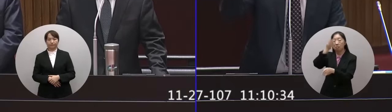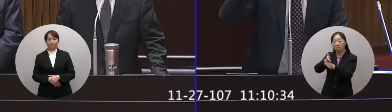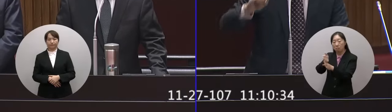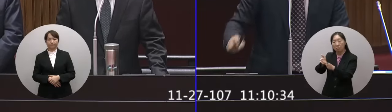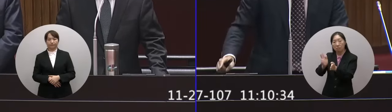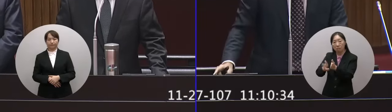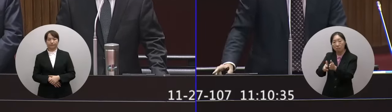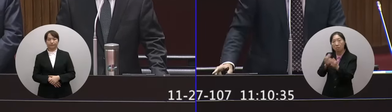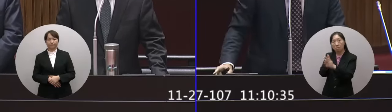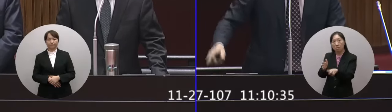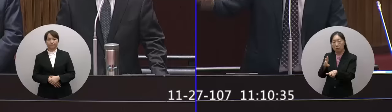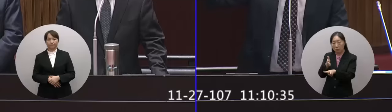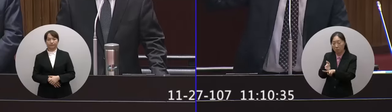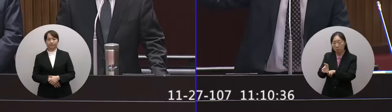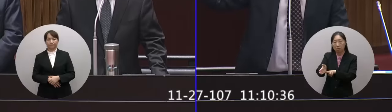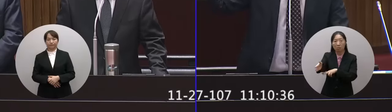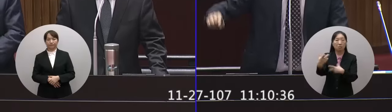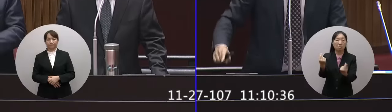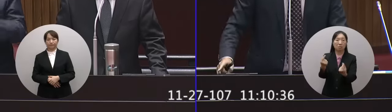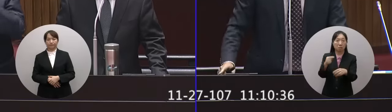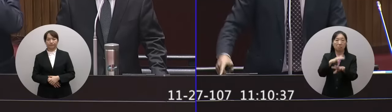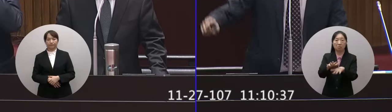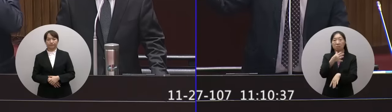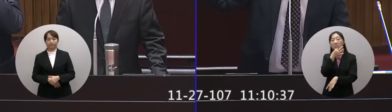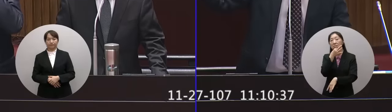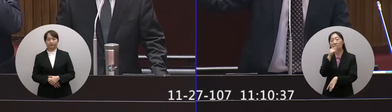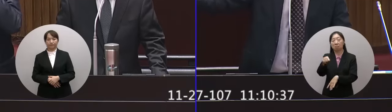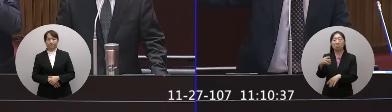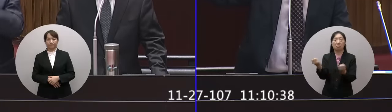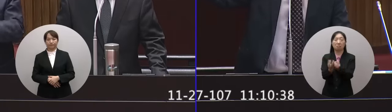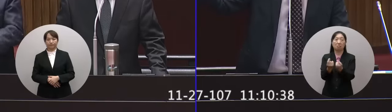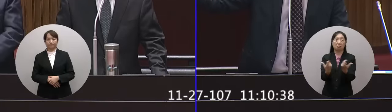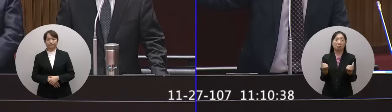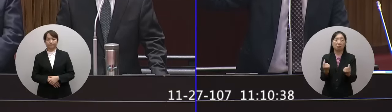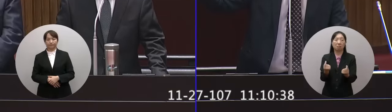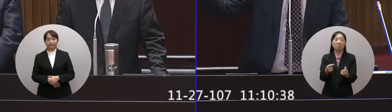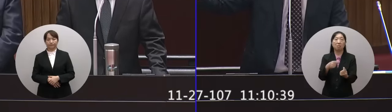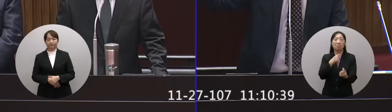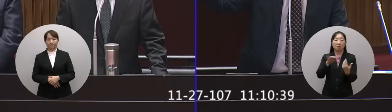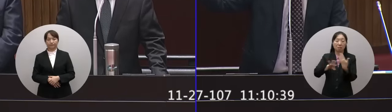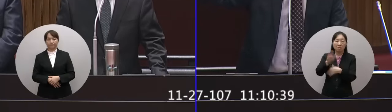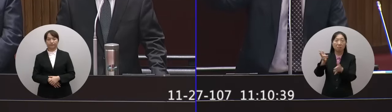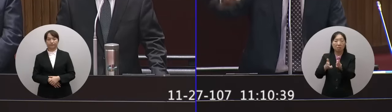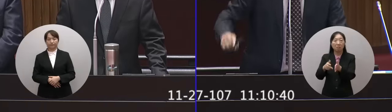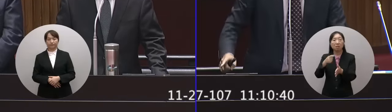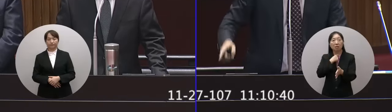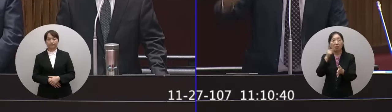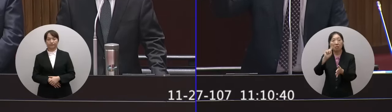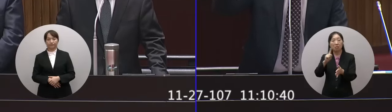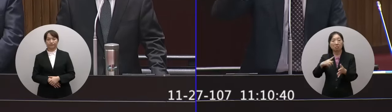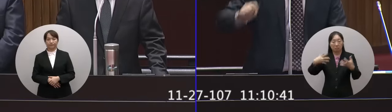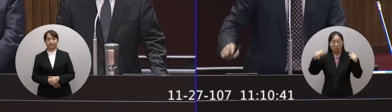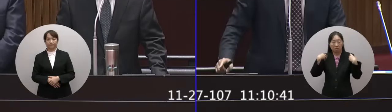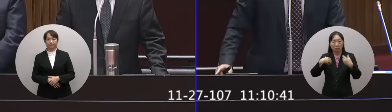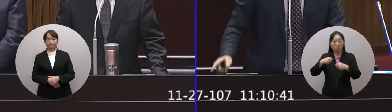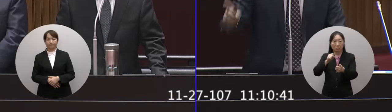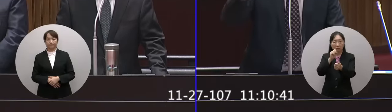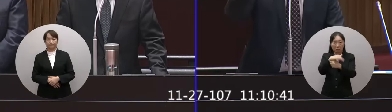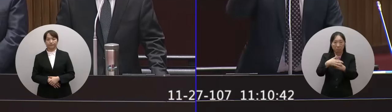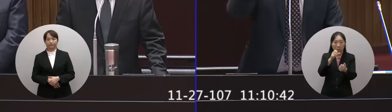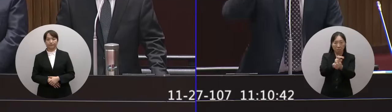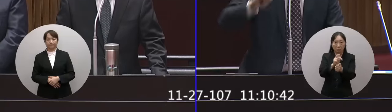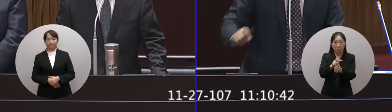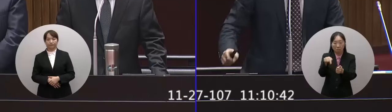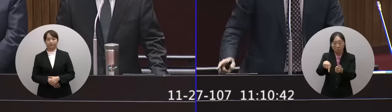通通都有相同的問題其他的列車怎麼做後勤資源保養維修的通通都是問題